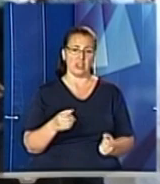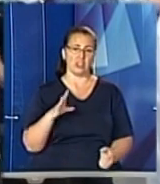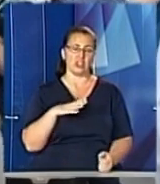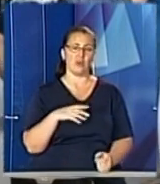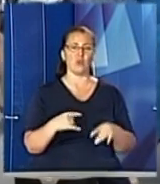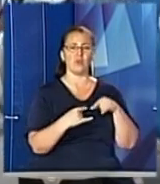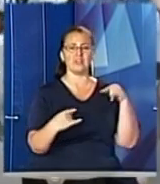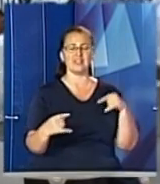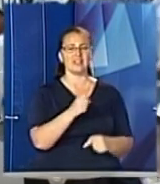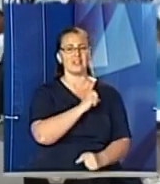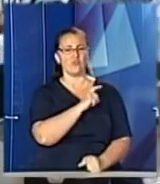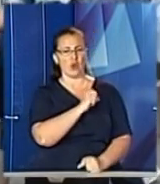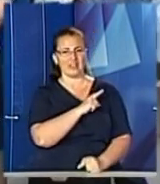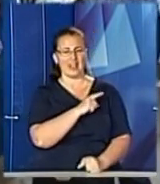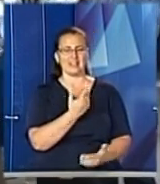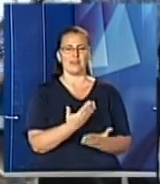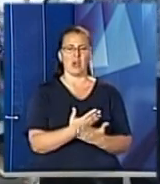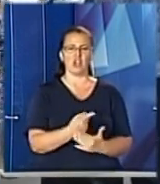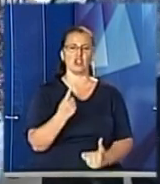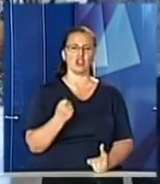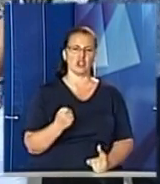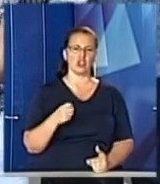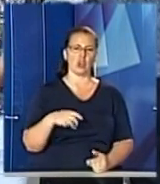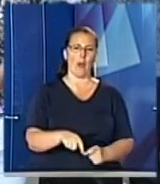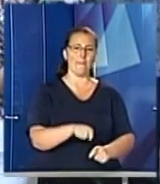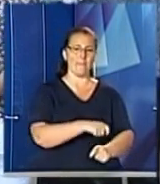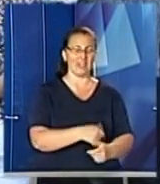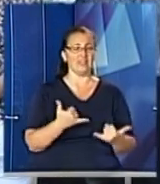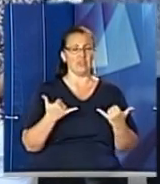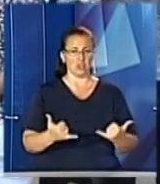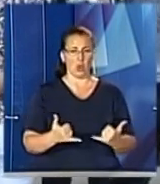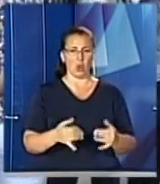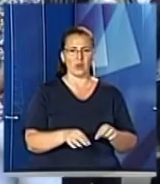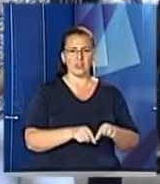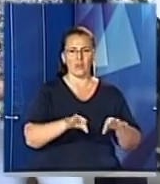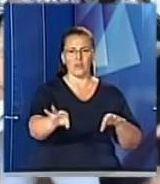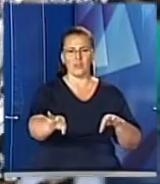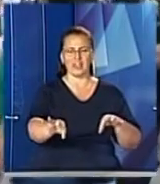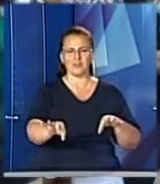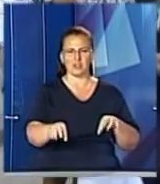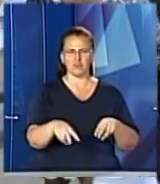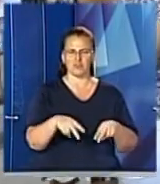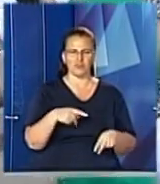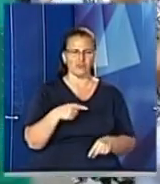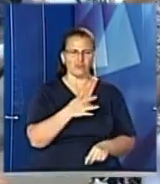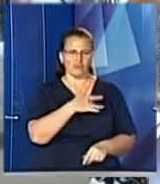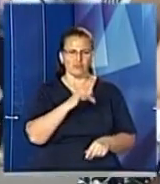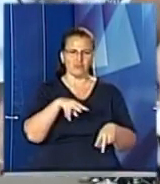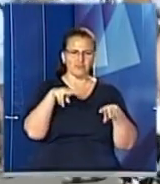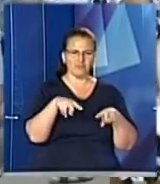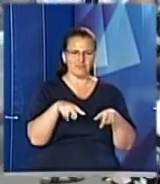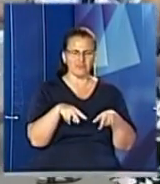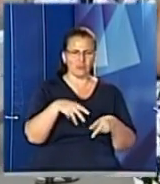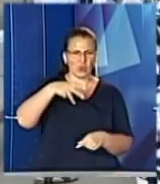один стіл в місті Одеса майже 100 метрів. Сьогодні виміри під пильним оком